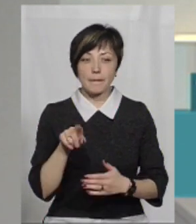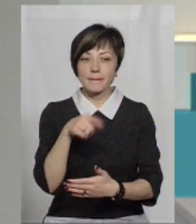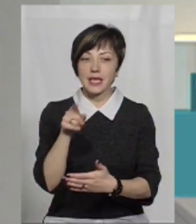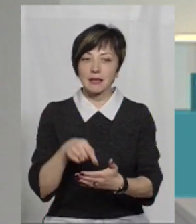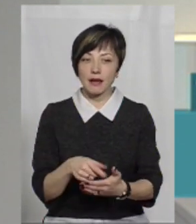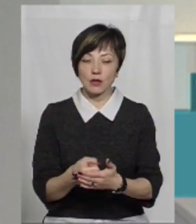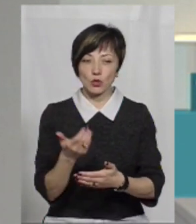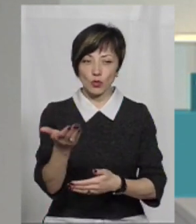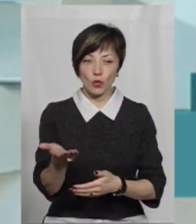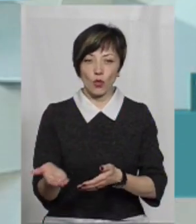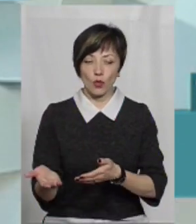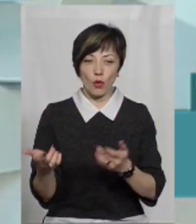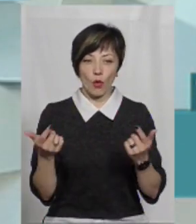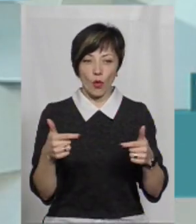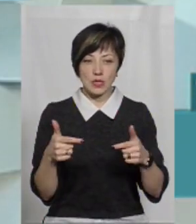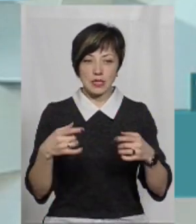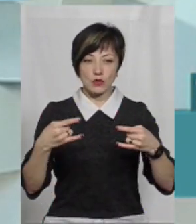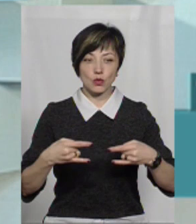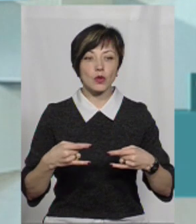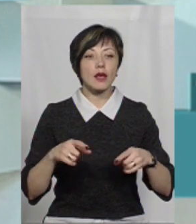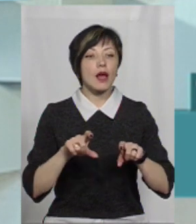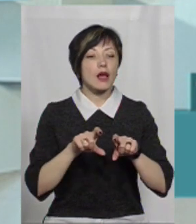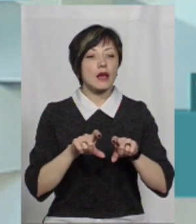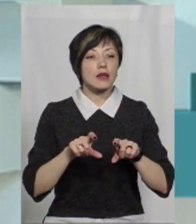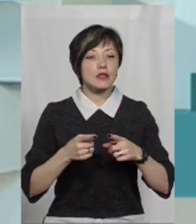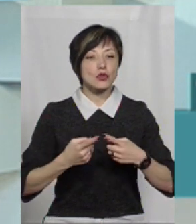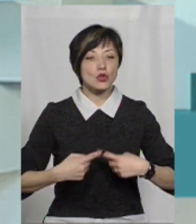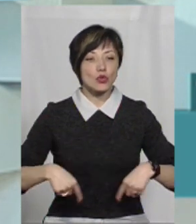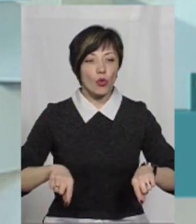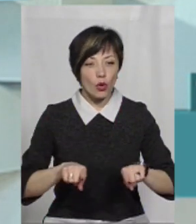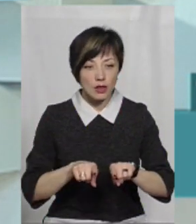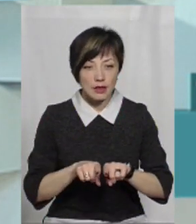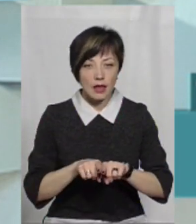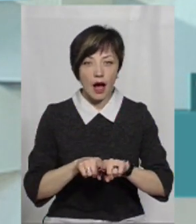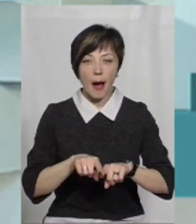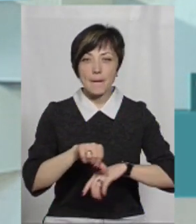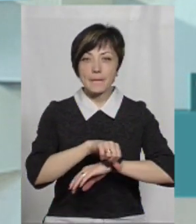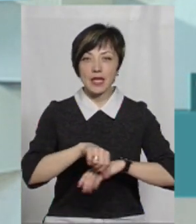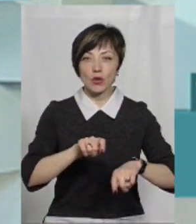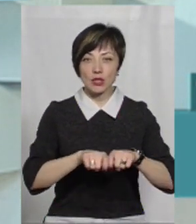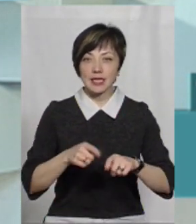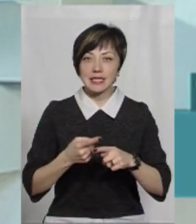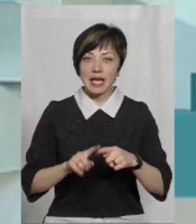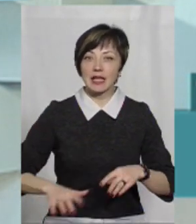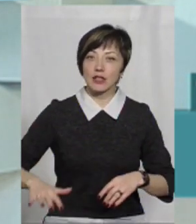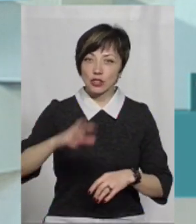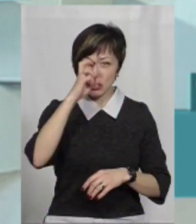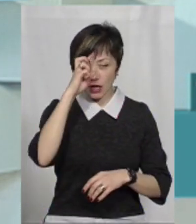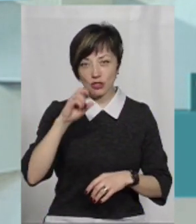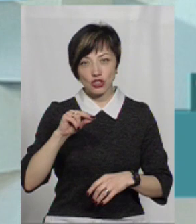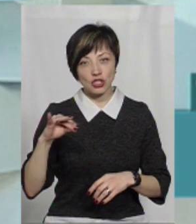гостя з студії. Зона митного контролю, це територія держави, чи це